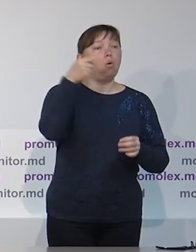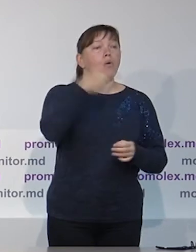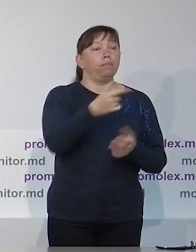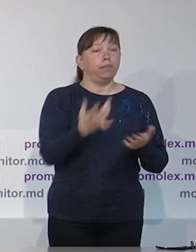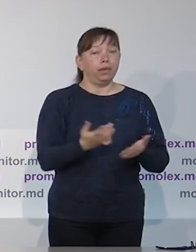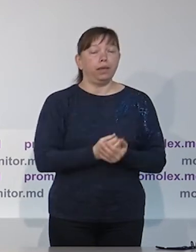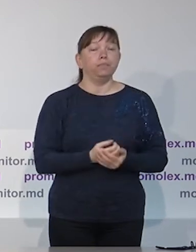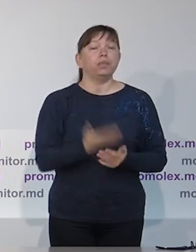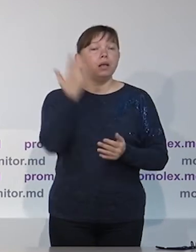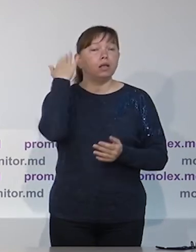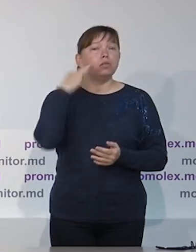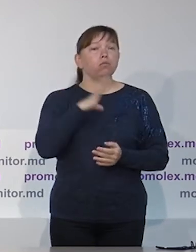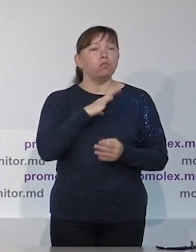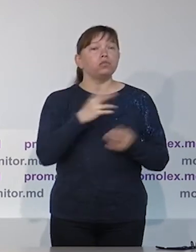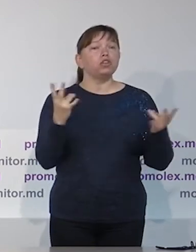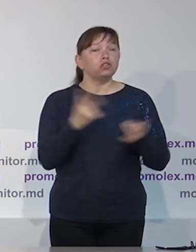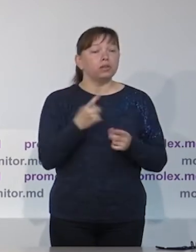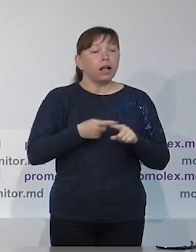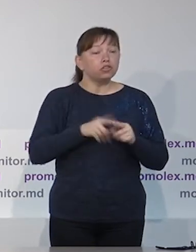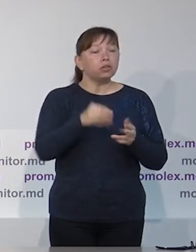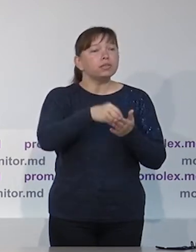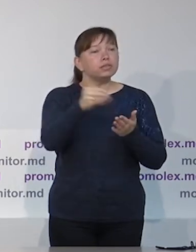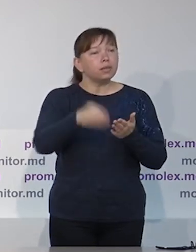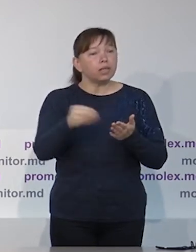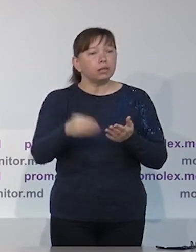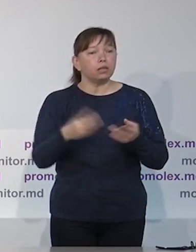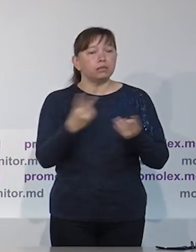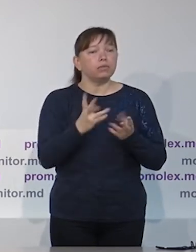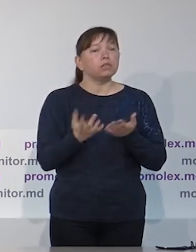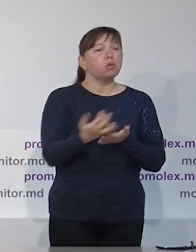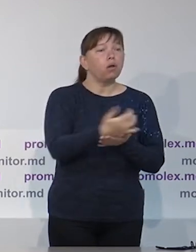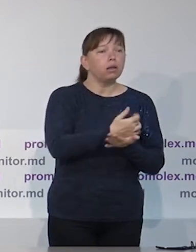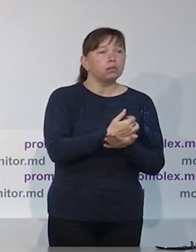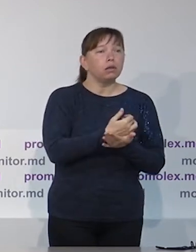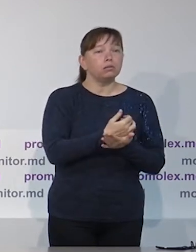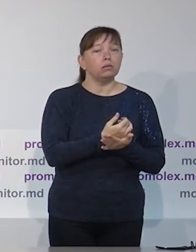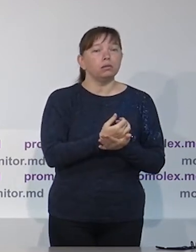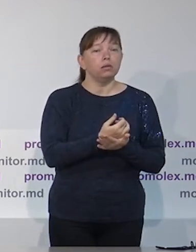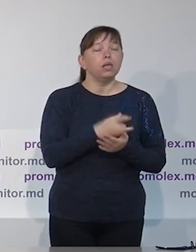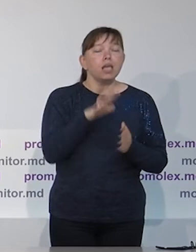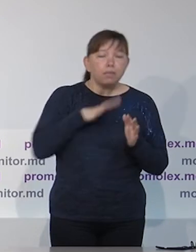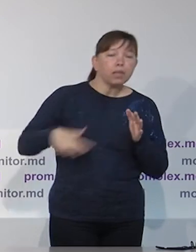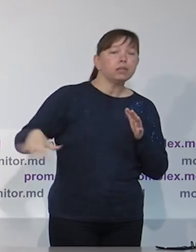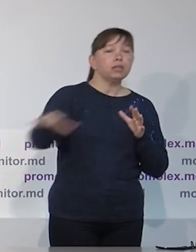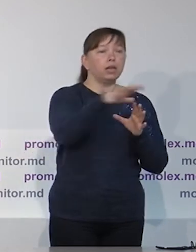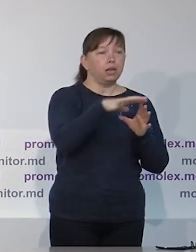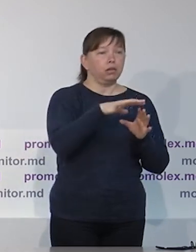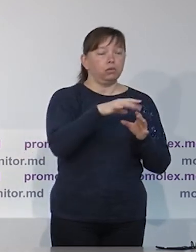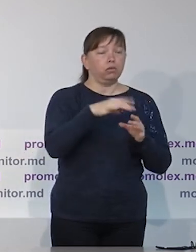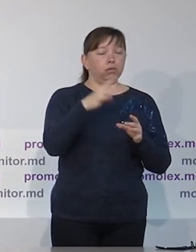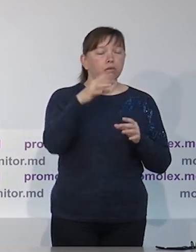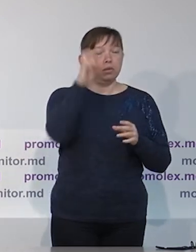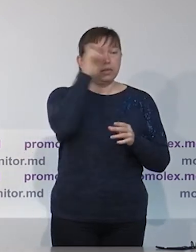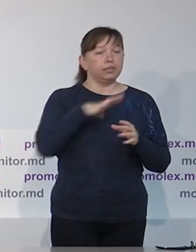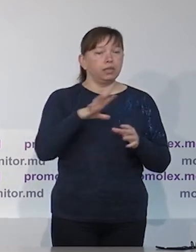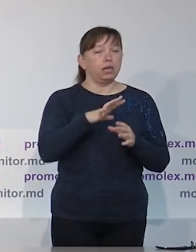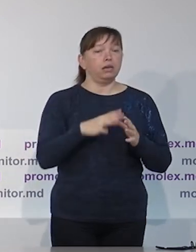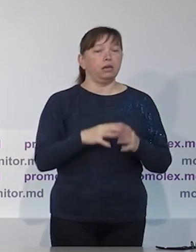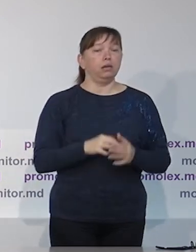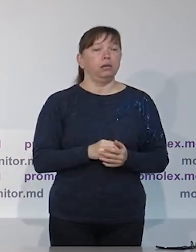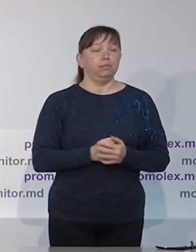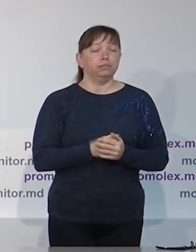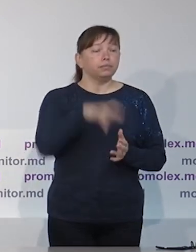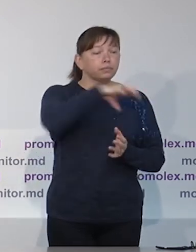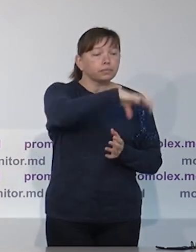ее зарегистрировали по сравнению с четырьмя тысячами подписей, как это было раньше. Также раньше было